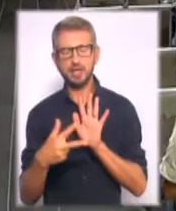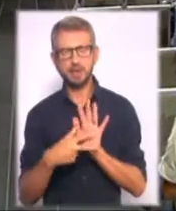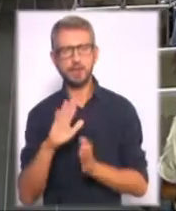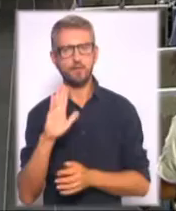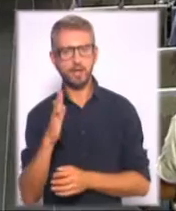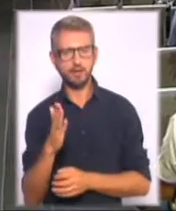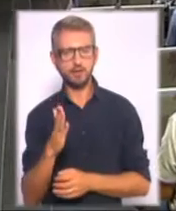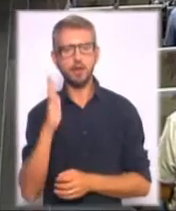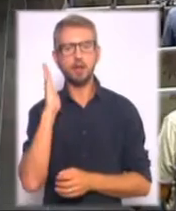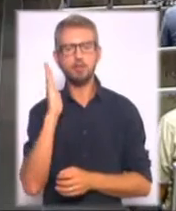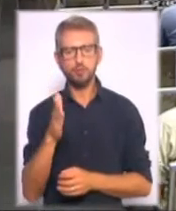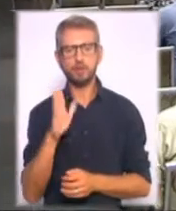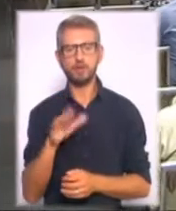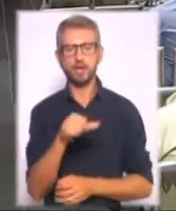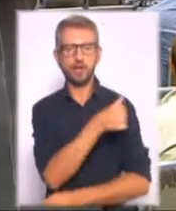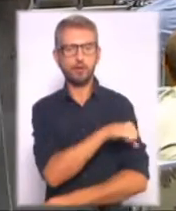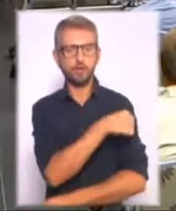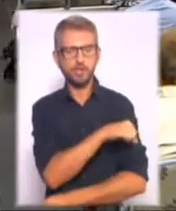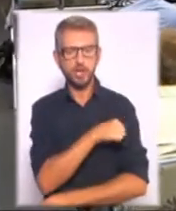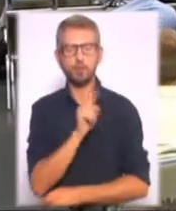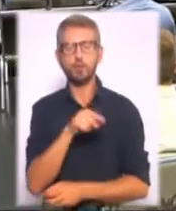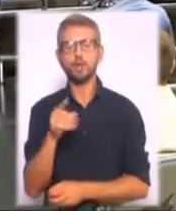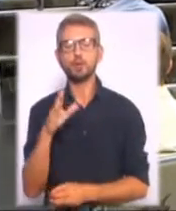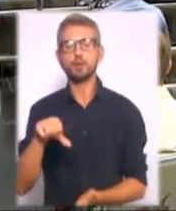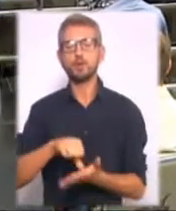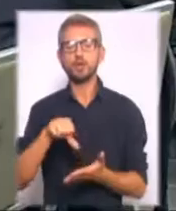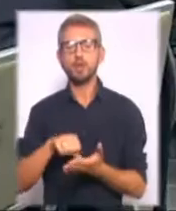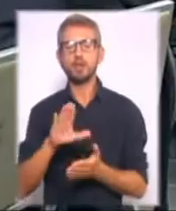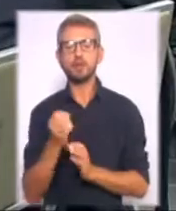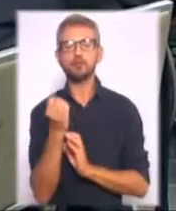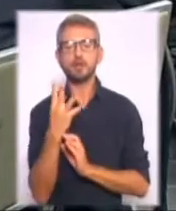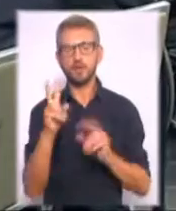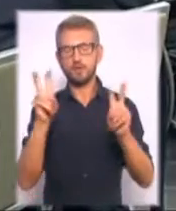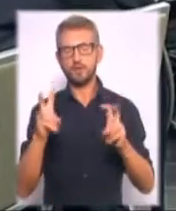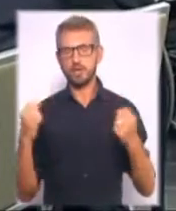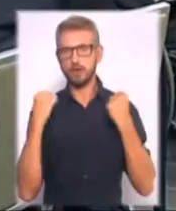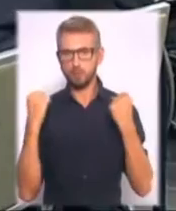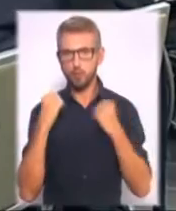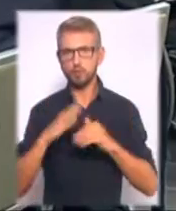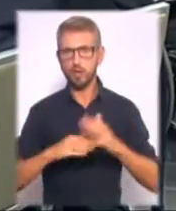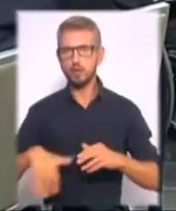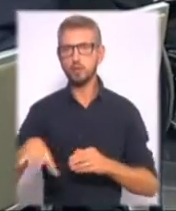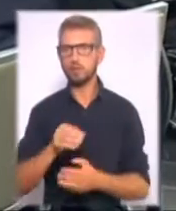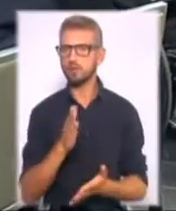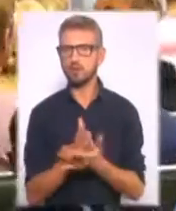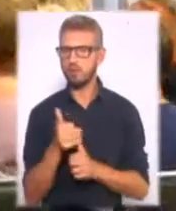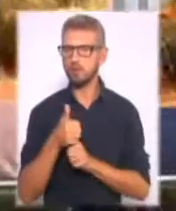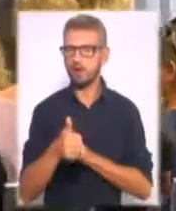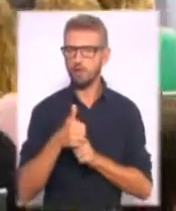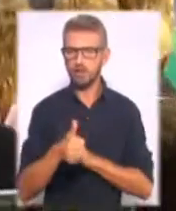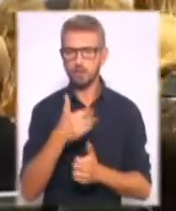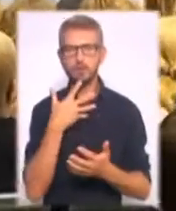вересня відбудуться у Ріо-де-Жанейро. Вони виступатимуть у 14-х видах спорту і практично усі є фаворитами у своїх